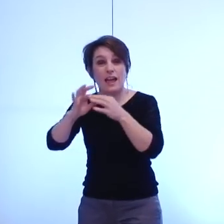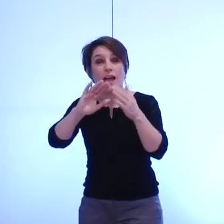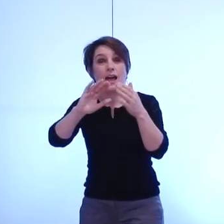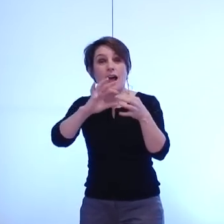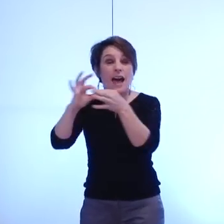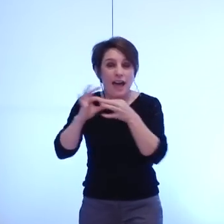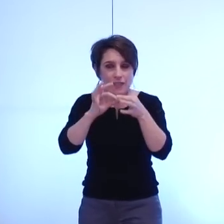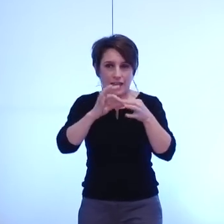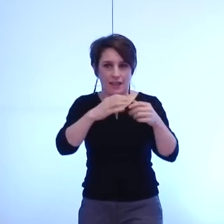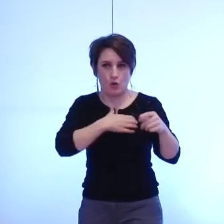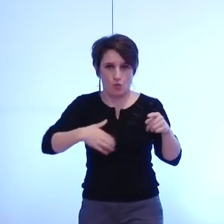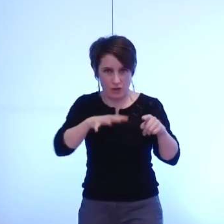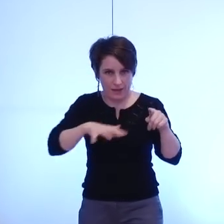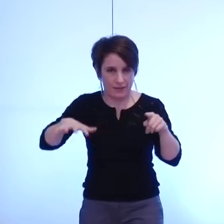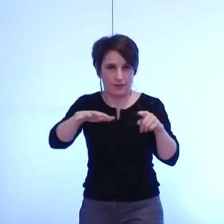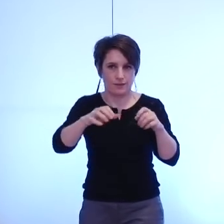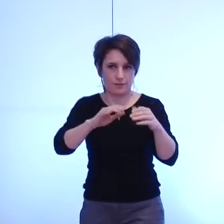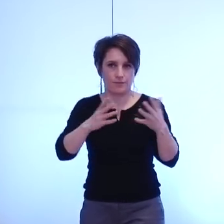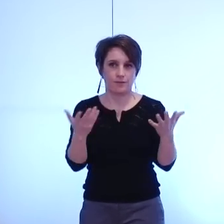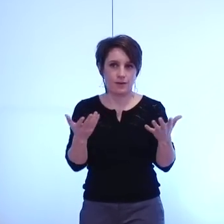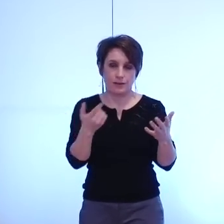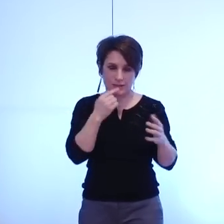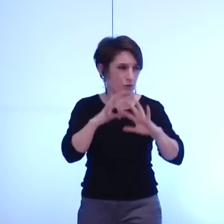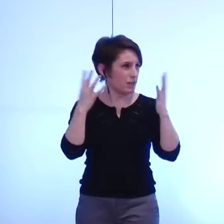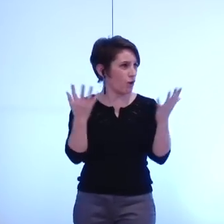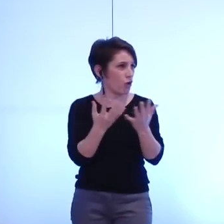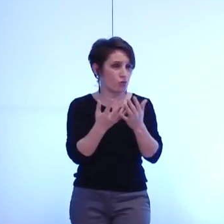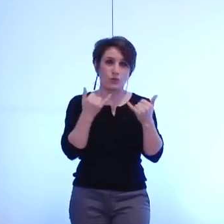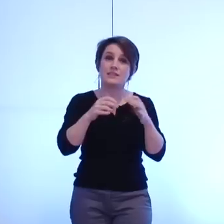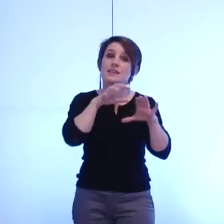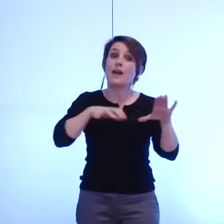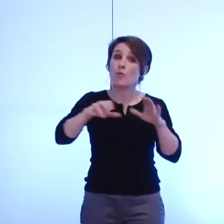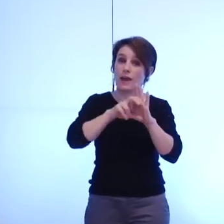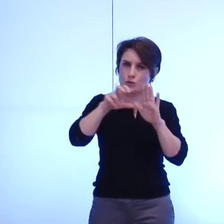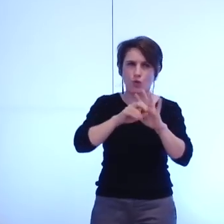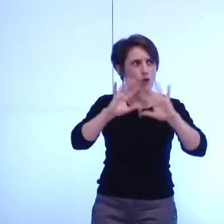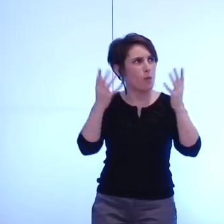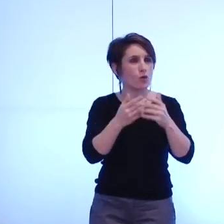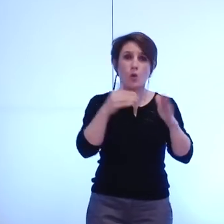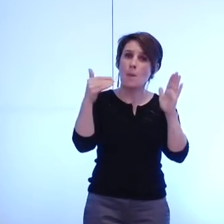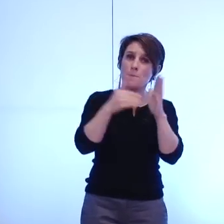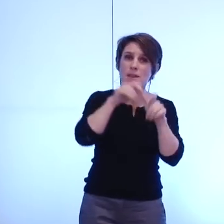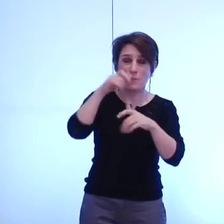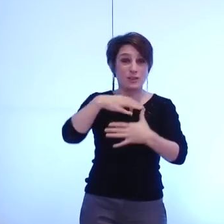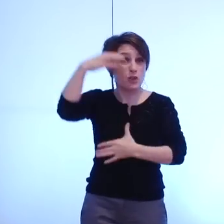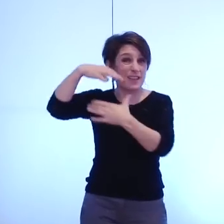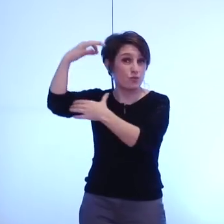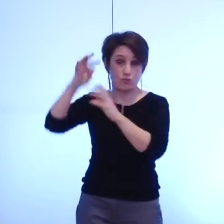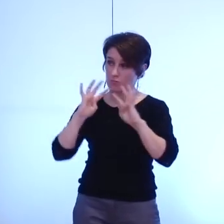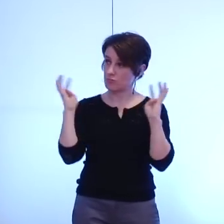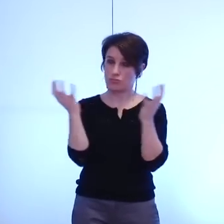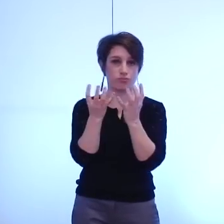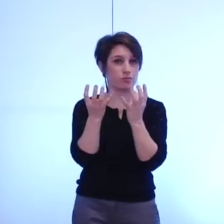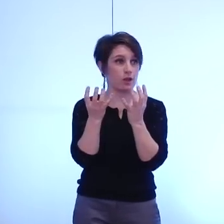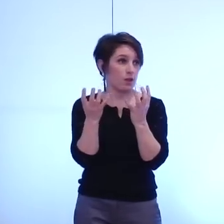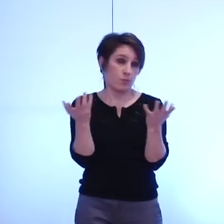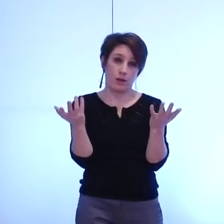près de 1000 élus communaux que nous sommes dans nos propres communes de cette agglomération nous devons intégrer le fait que désormais nous ne